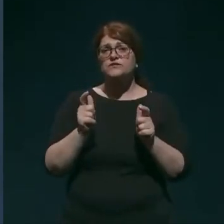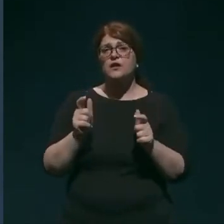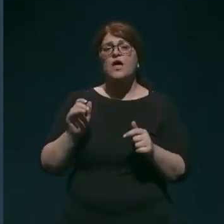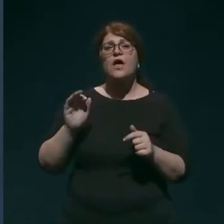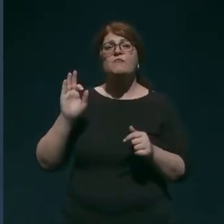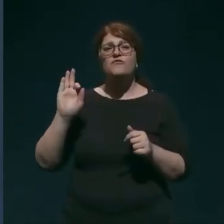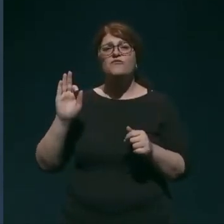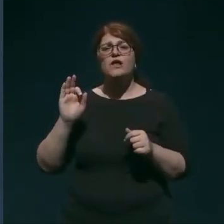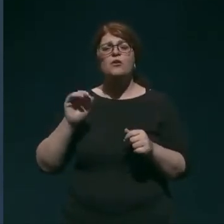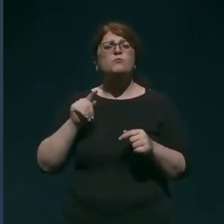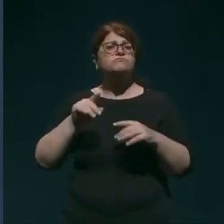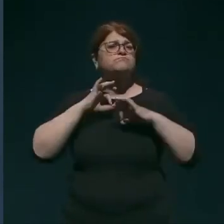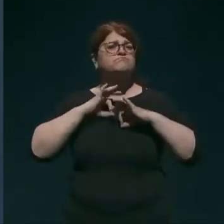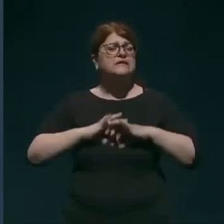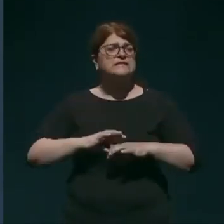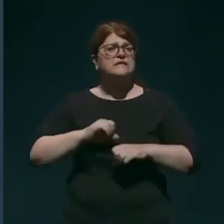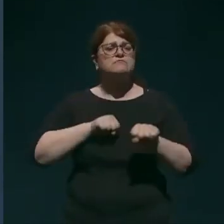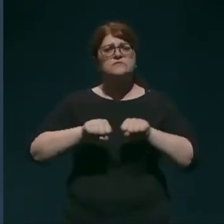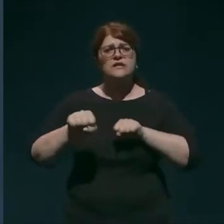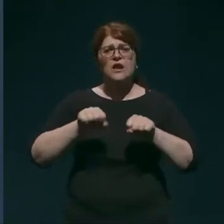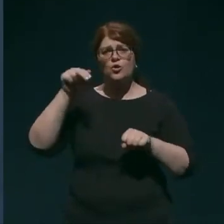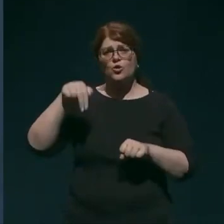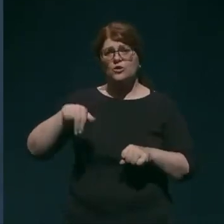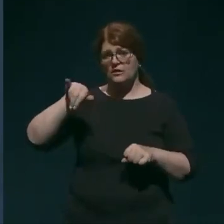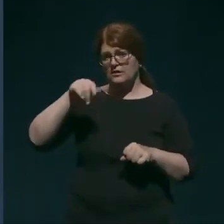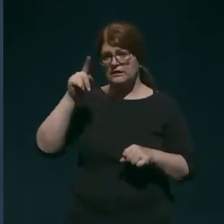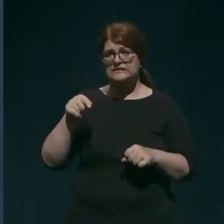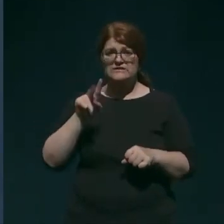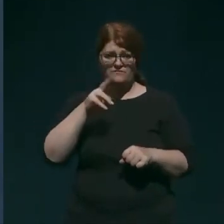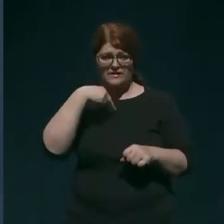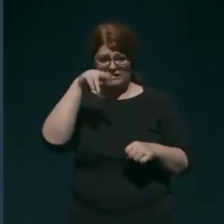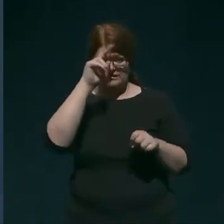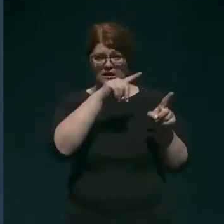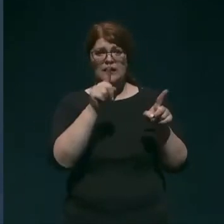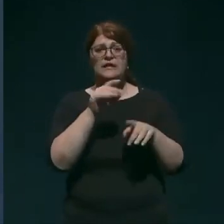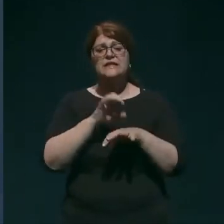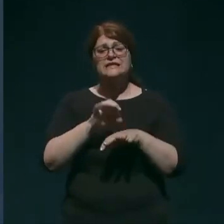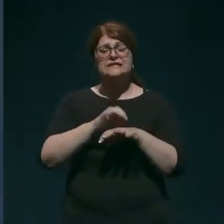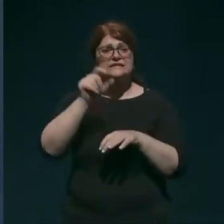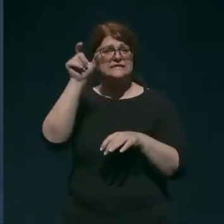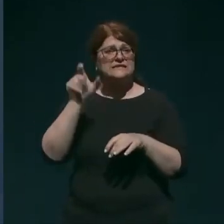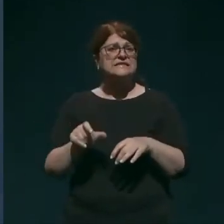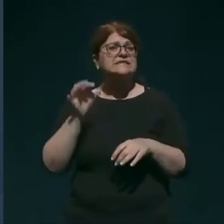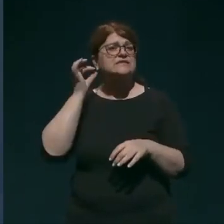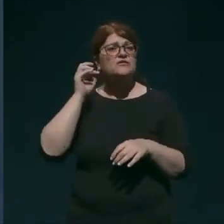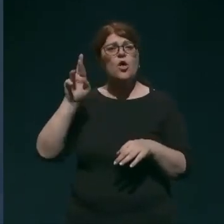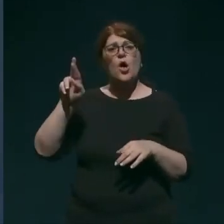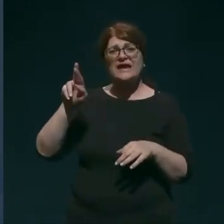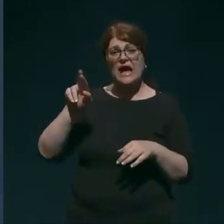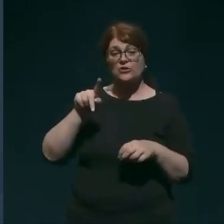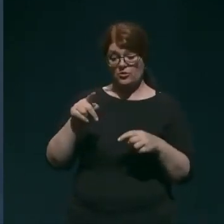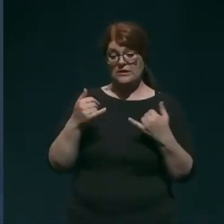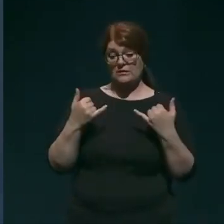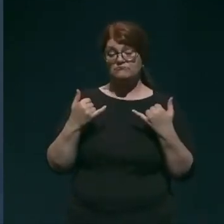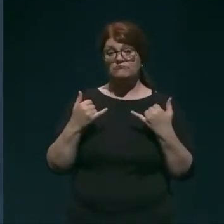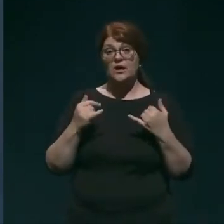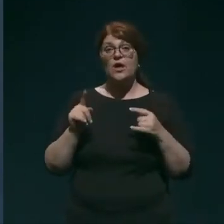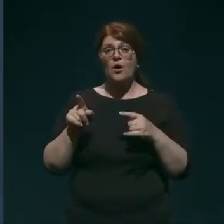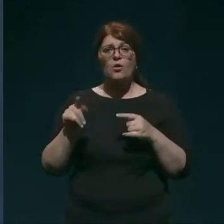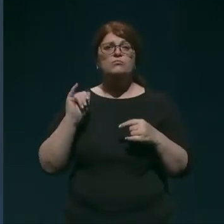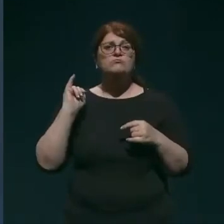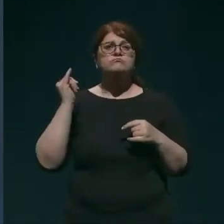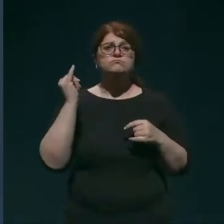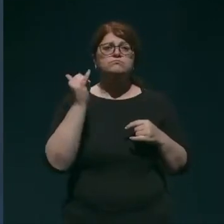predsednik, direktor Nacionalnega inštituta in epidemiologinja d. Flavia Ricardo, ki je dejansko terensko